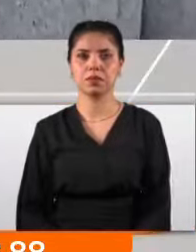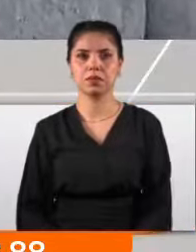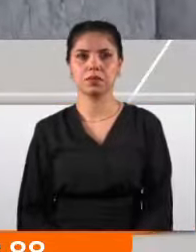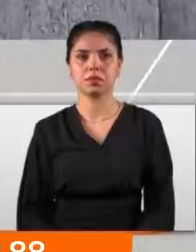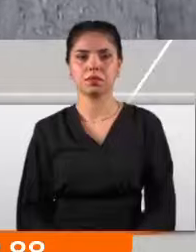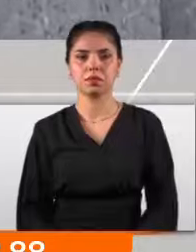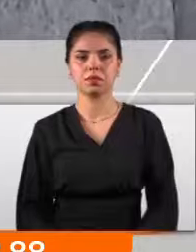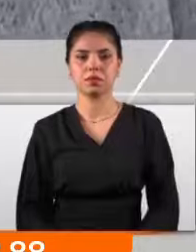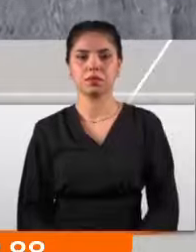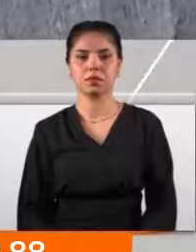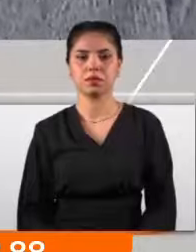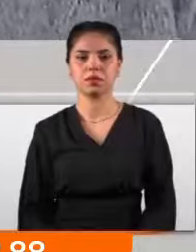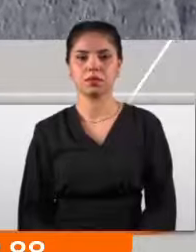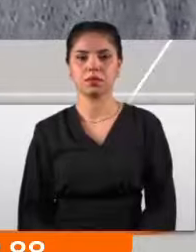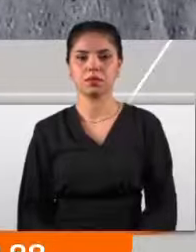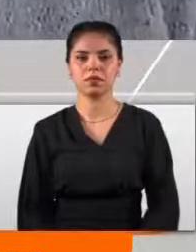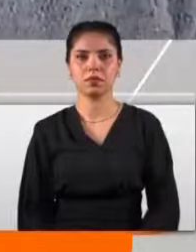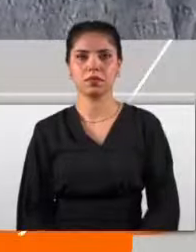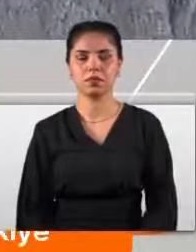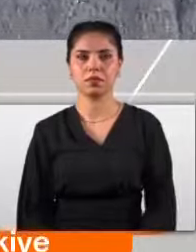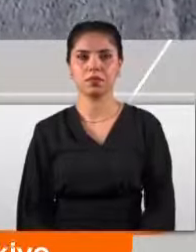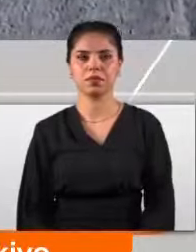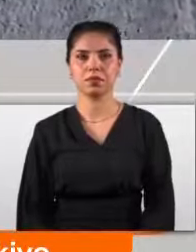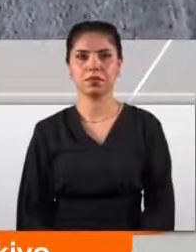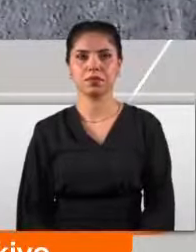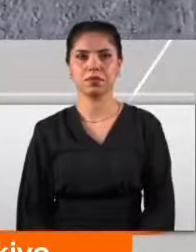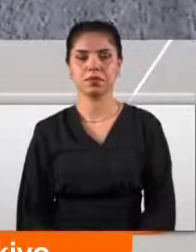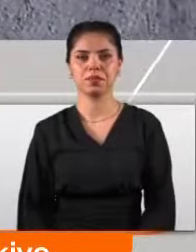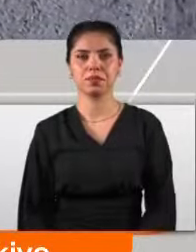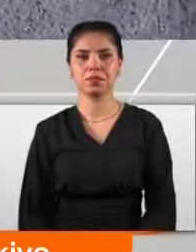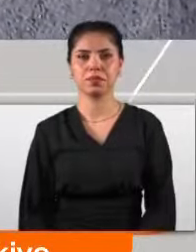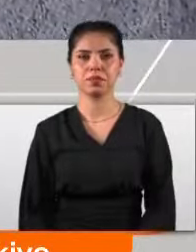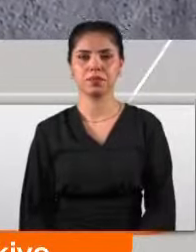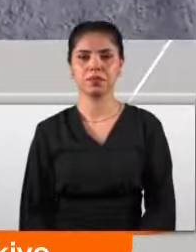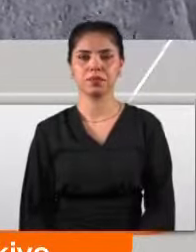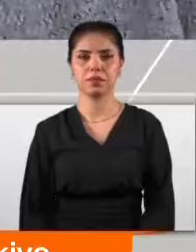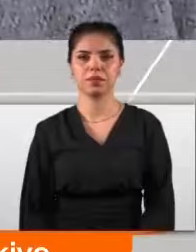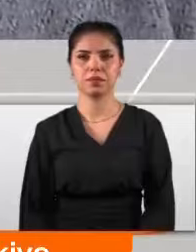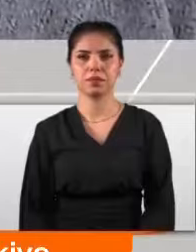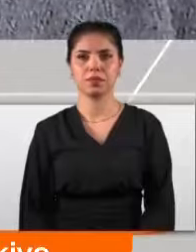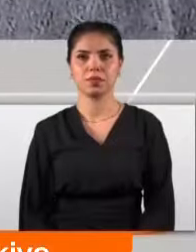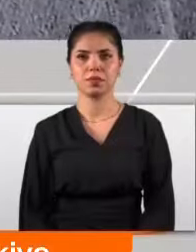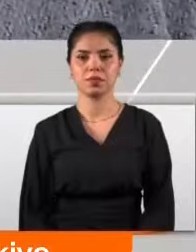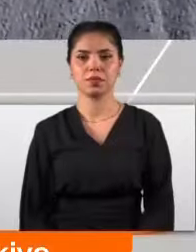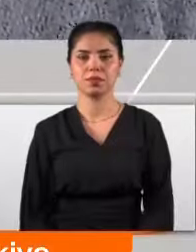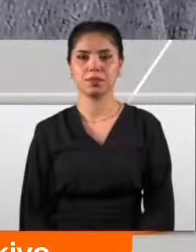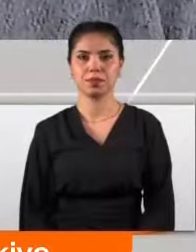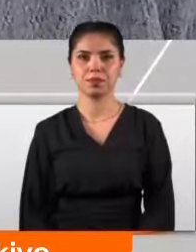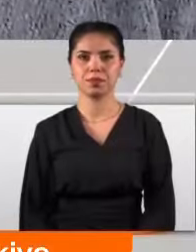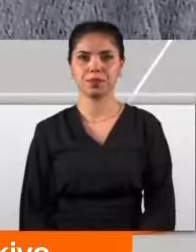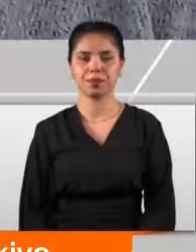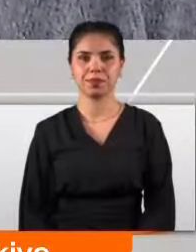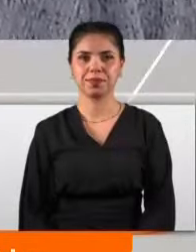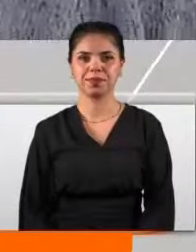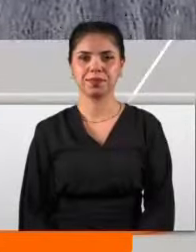Yani her çocuk bu kitaplara rahatlıkla ulaşabiliyor. Aynı zamanda kitapların dijital ortamda da bulunması çok daha açıkçası